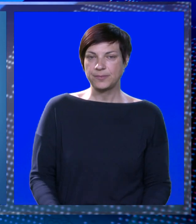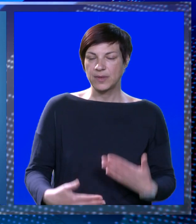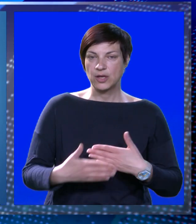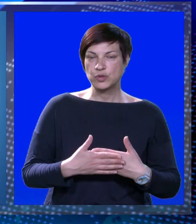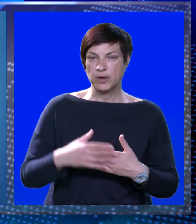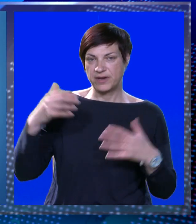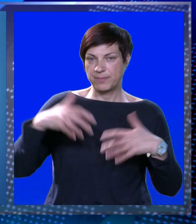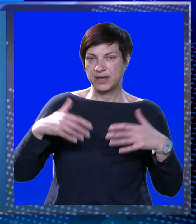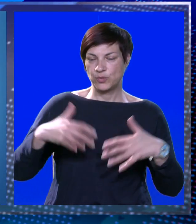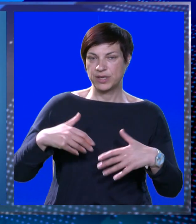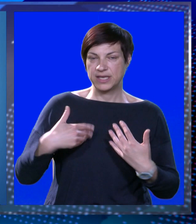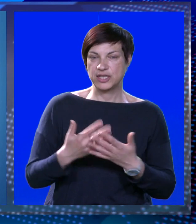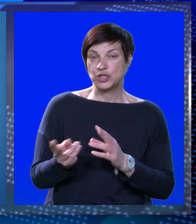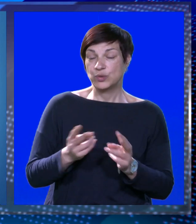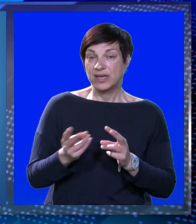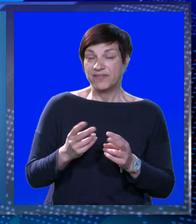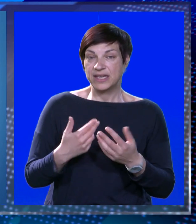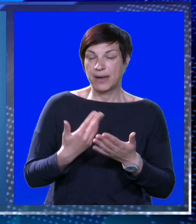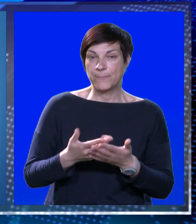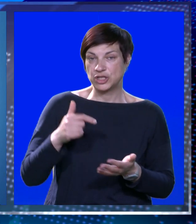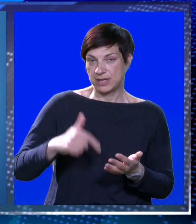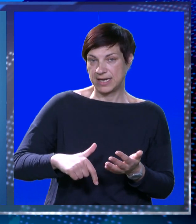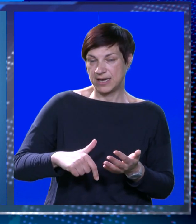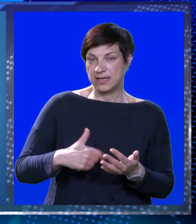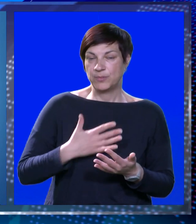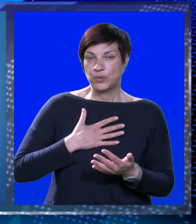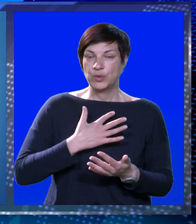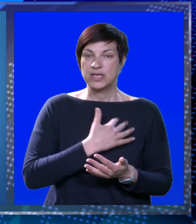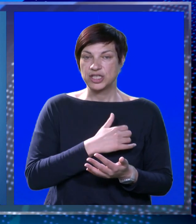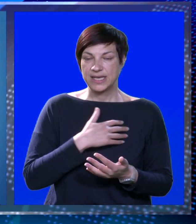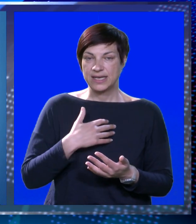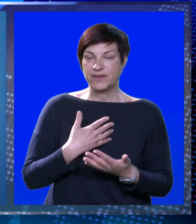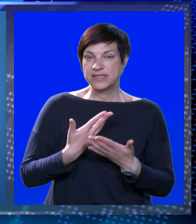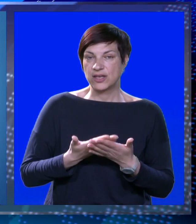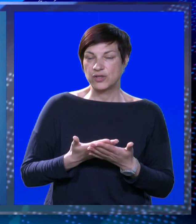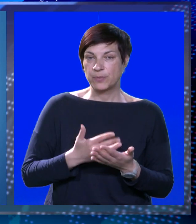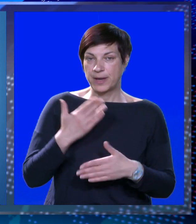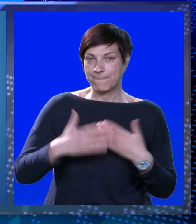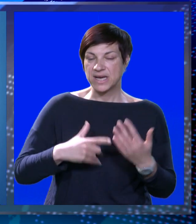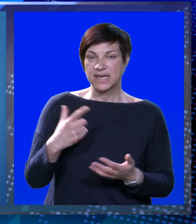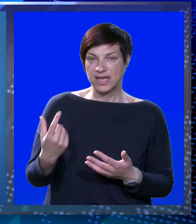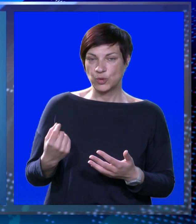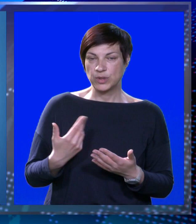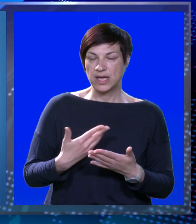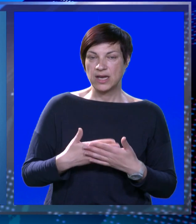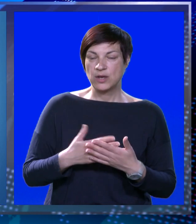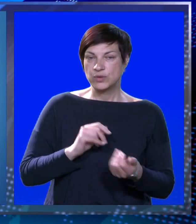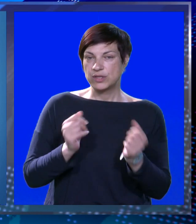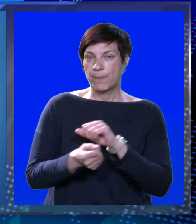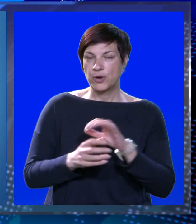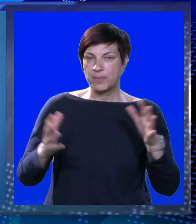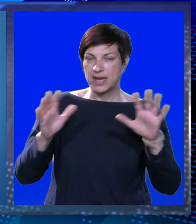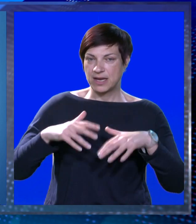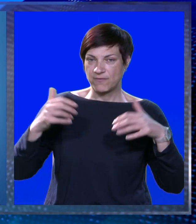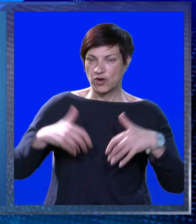uz povremenu kišu mjestimičnih neverina može biti i na krajnjem jugu naše domovine osobito prema kraju dana uz to